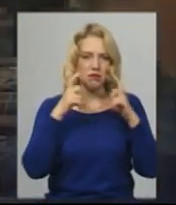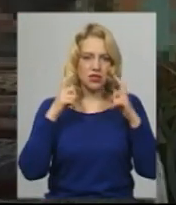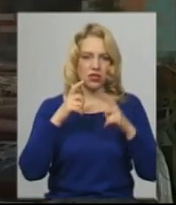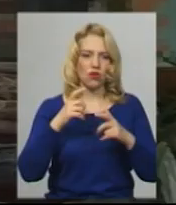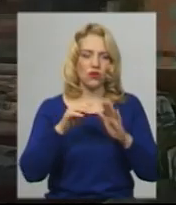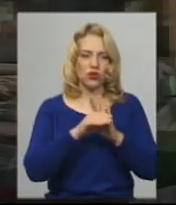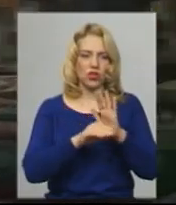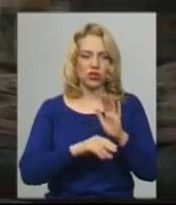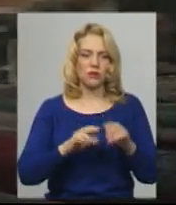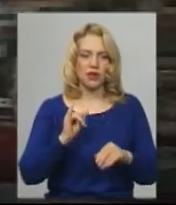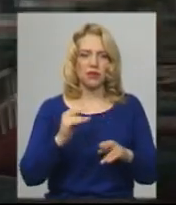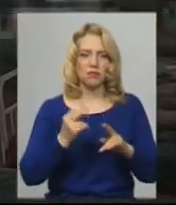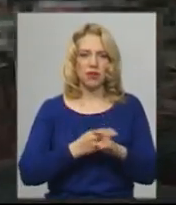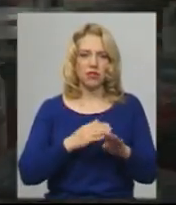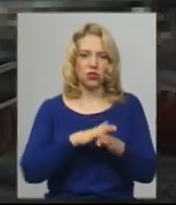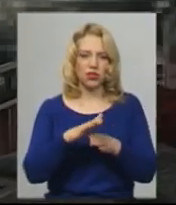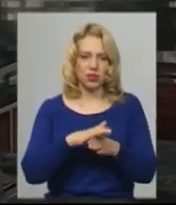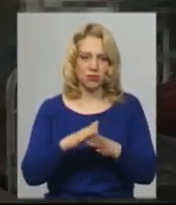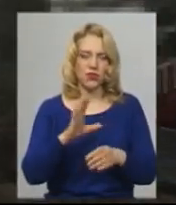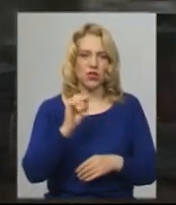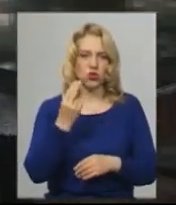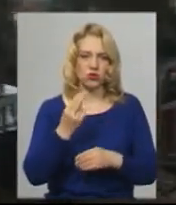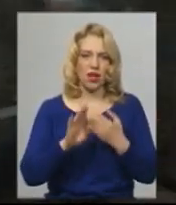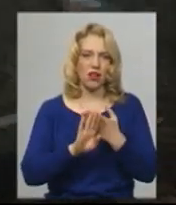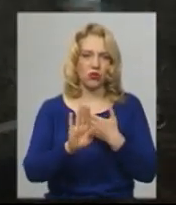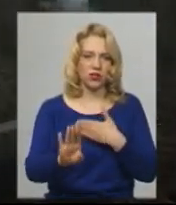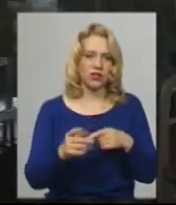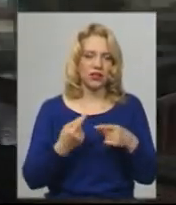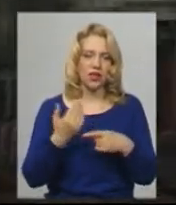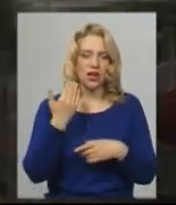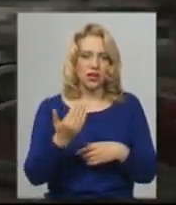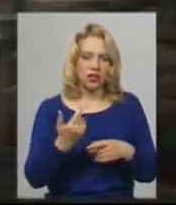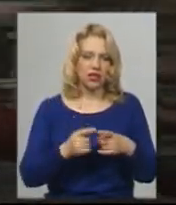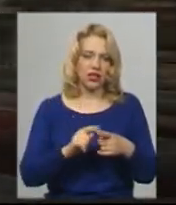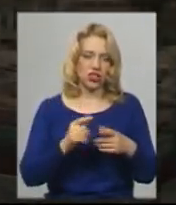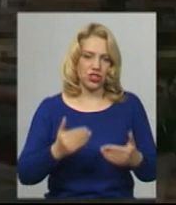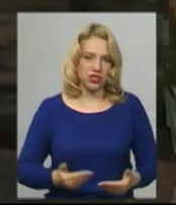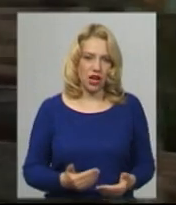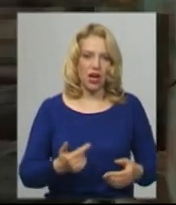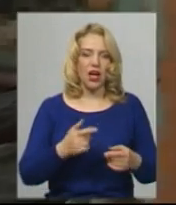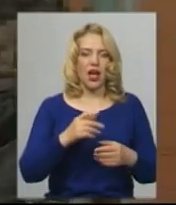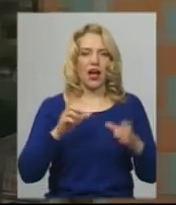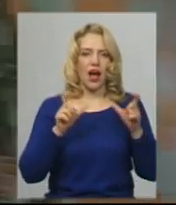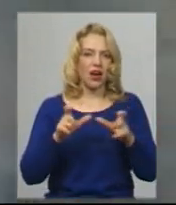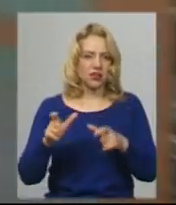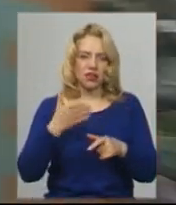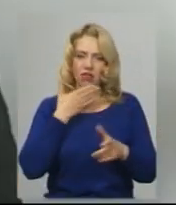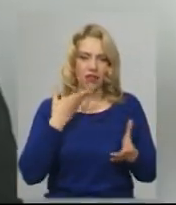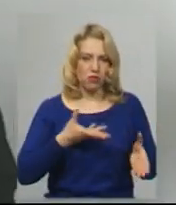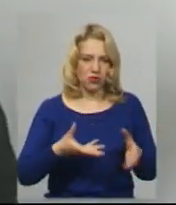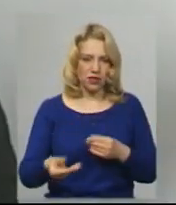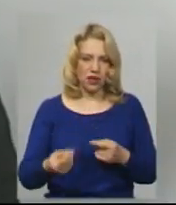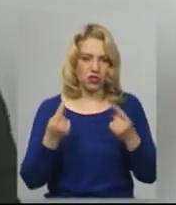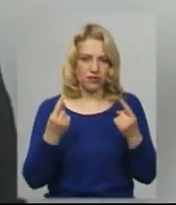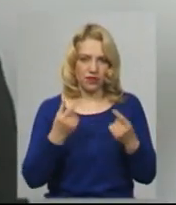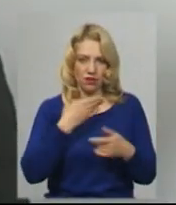дотримання соціальної дистанції. Так живуть нині засуджені. На їхньому житті карантин суттєво не позначився, каже начальник колонії Віктор Туркот.